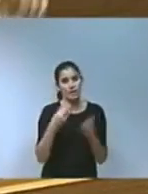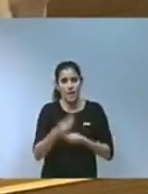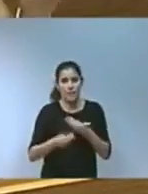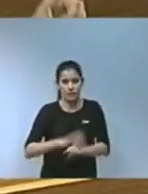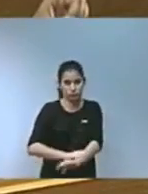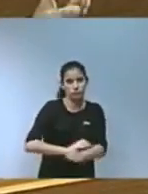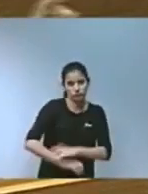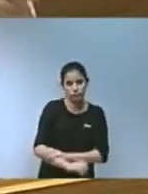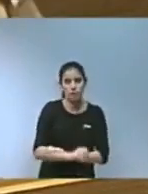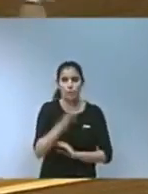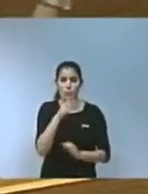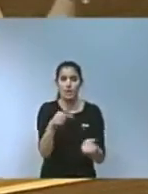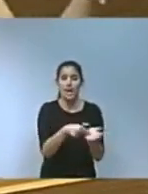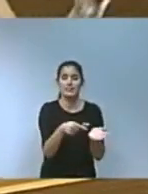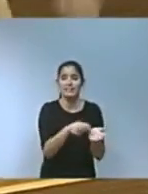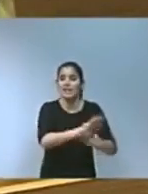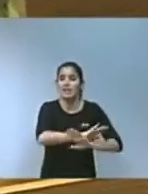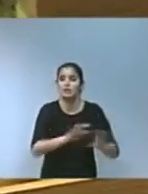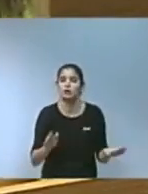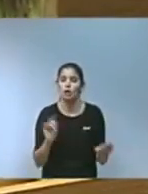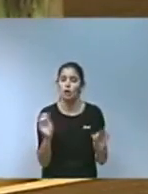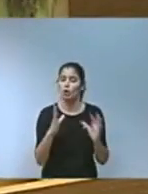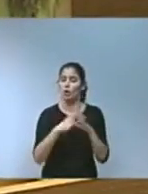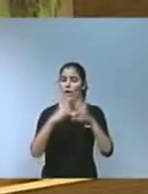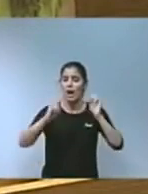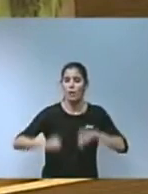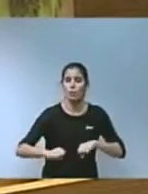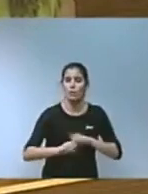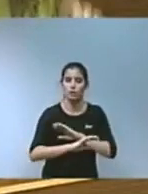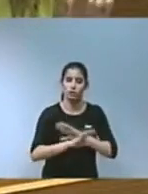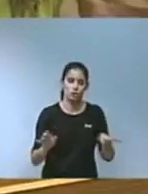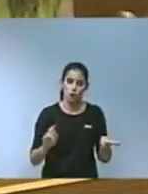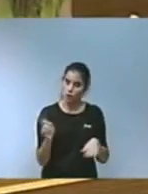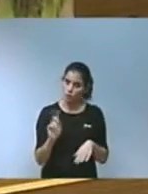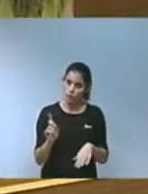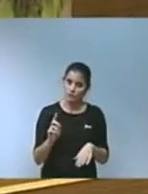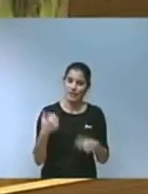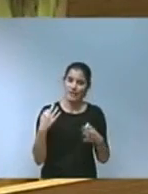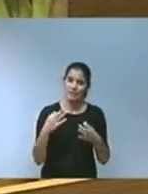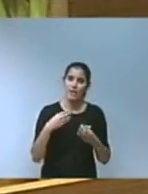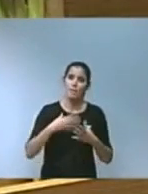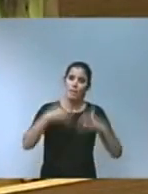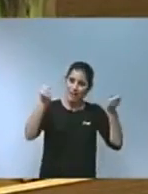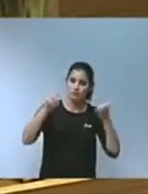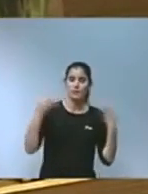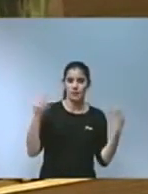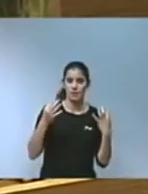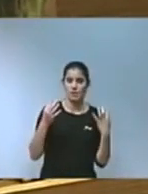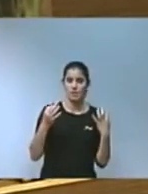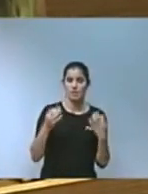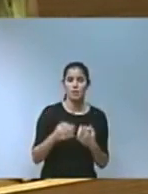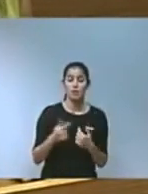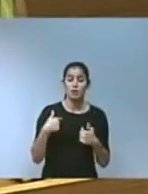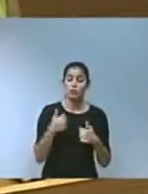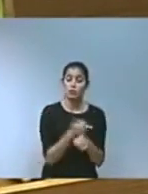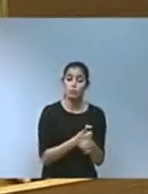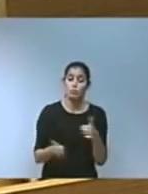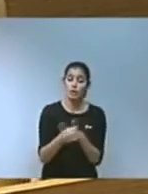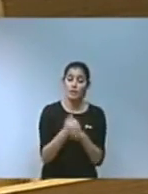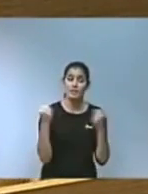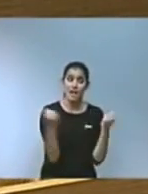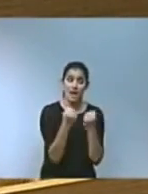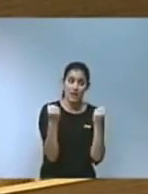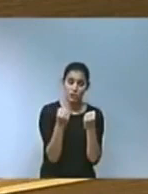'exigència ni d'acords més enllà de les nostres fronteres podrem viure. Prioritzarem accions com la millora dels